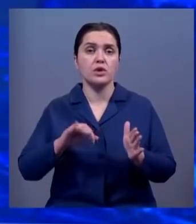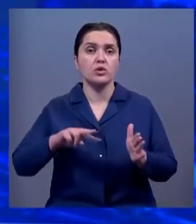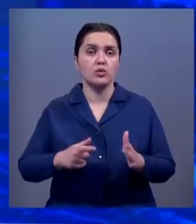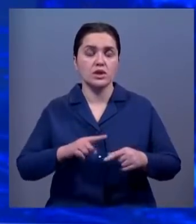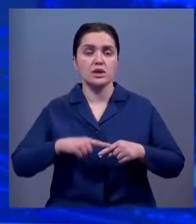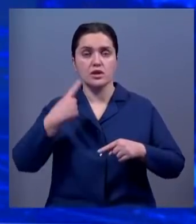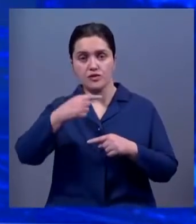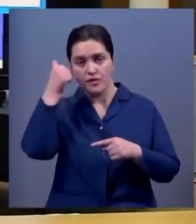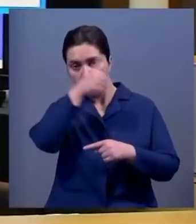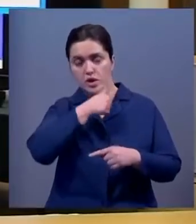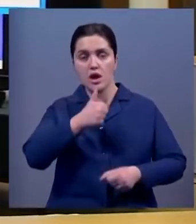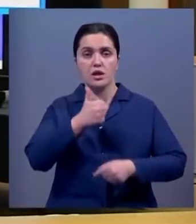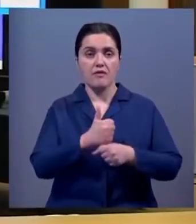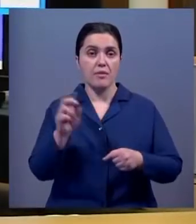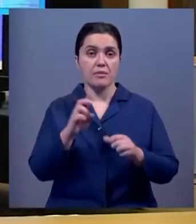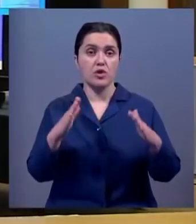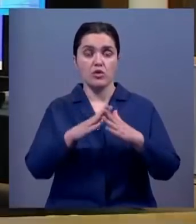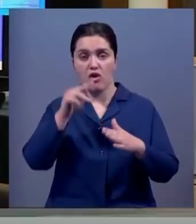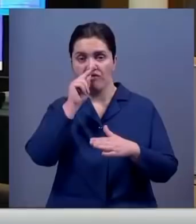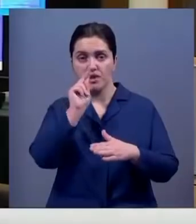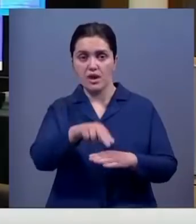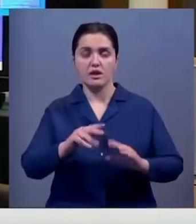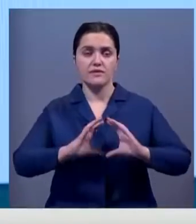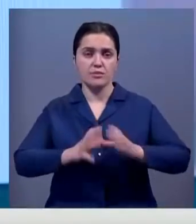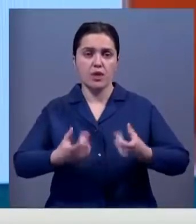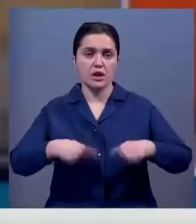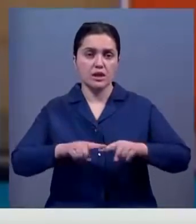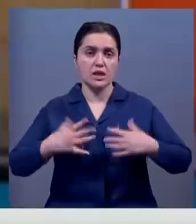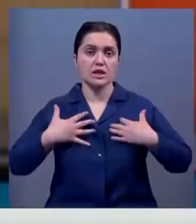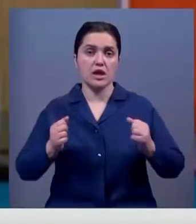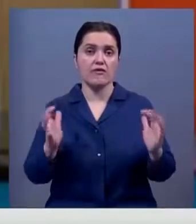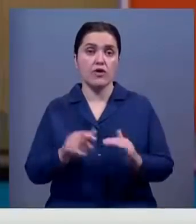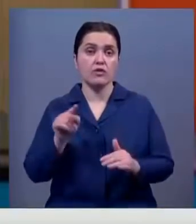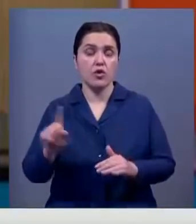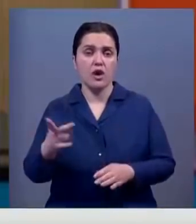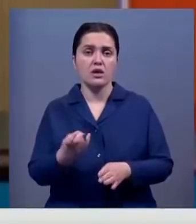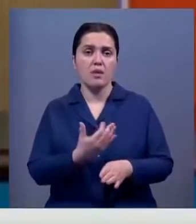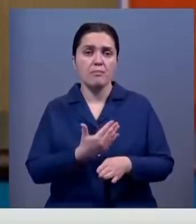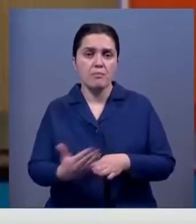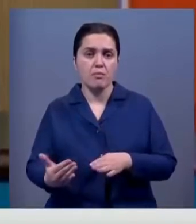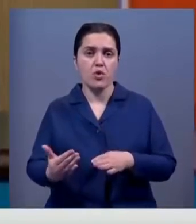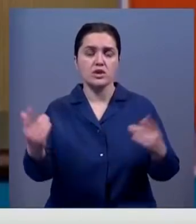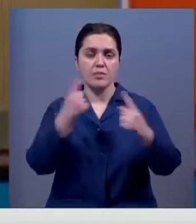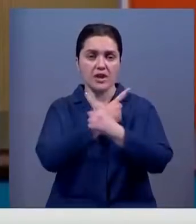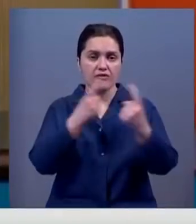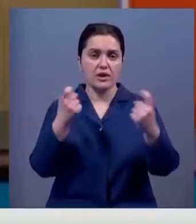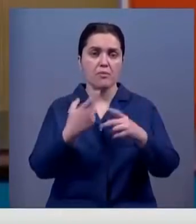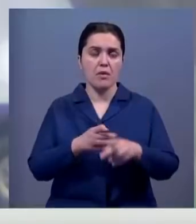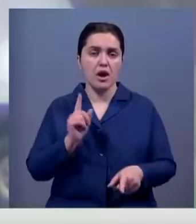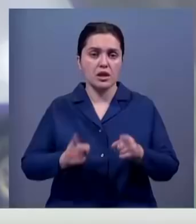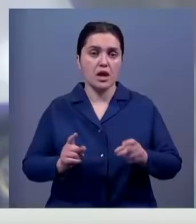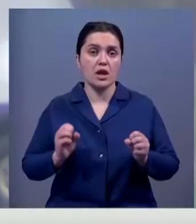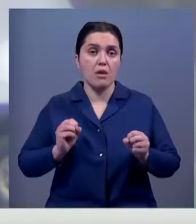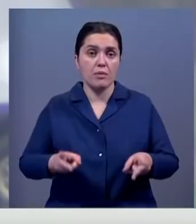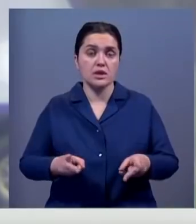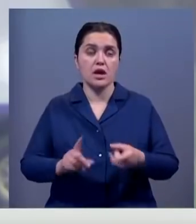следующего года. Глава Белого дома обвиняет Всемирную организацию здравоохранения в том, что она поздно проинформировала